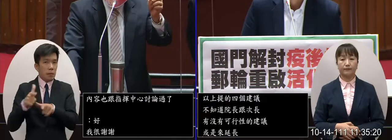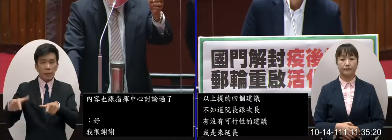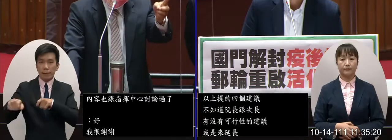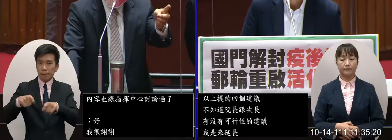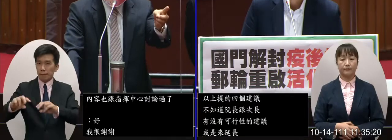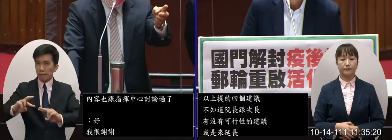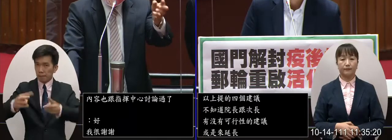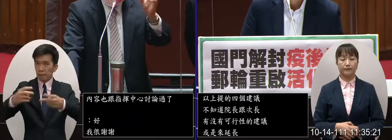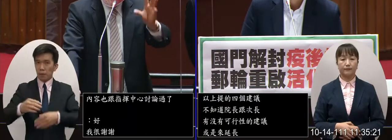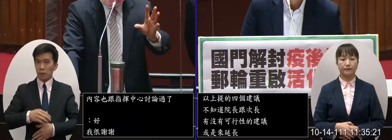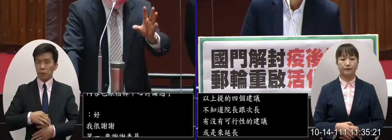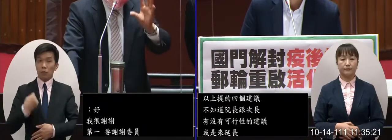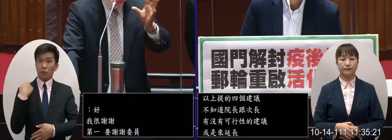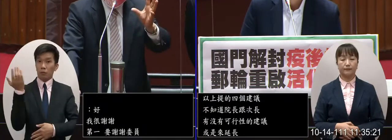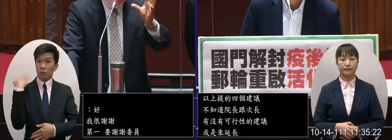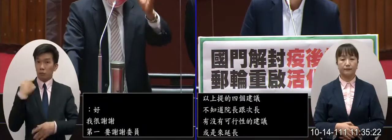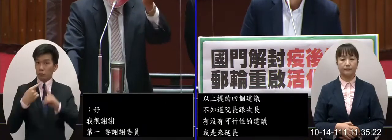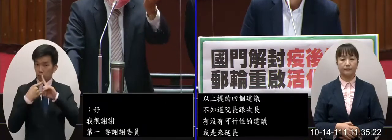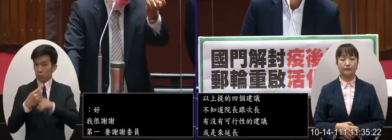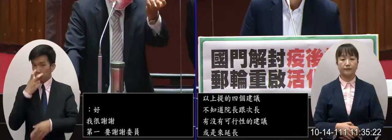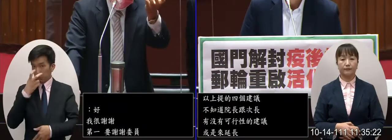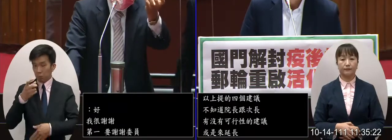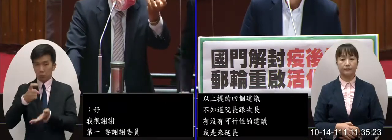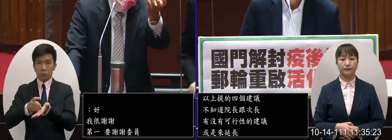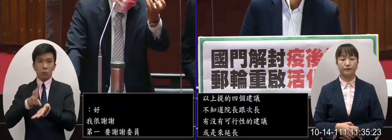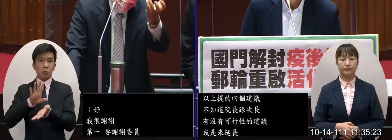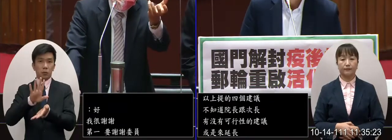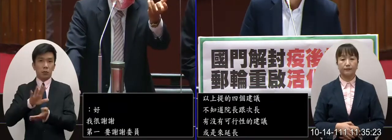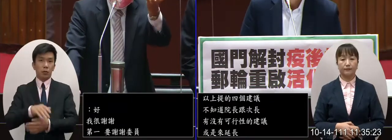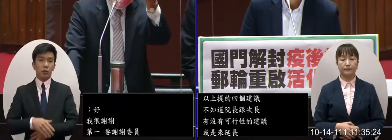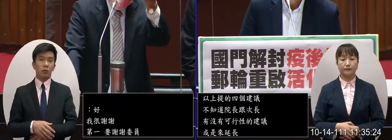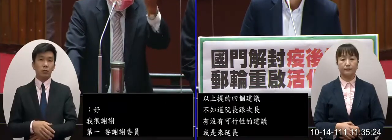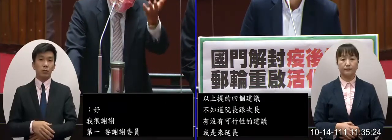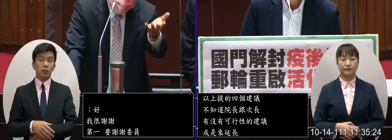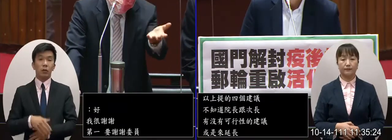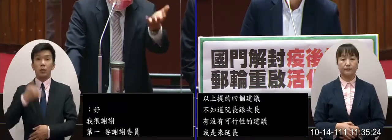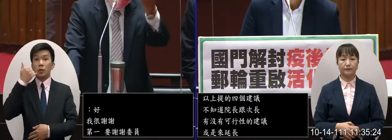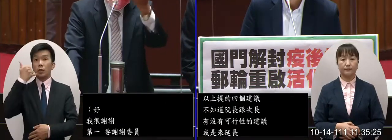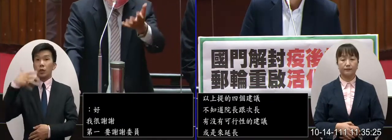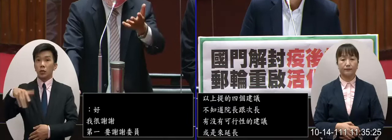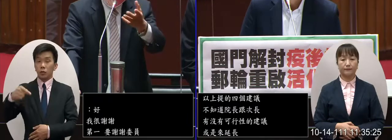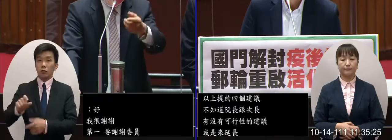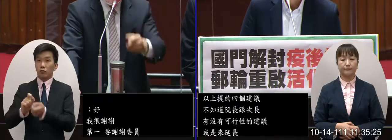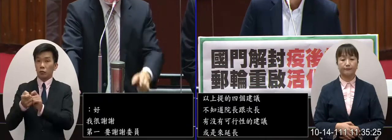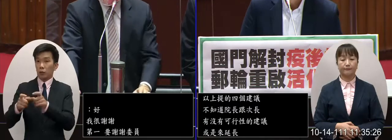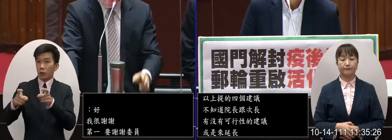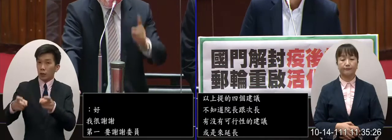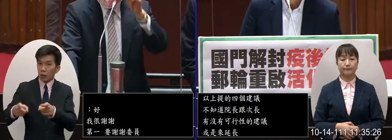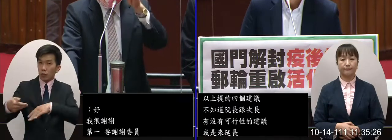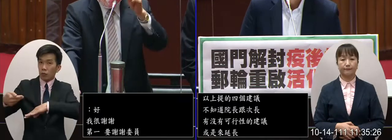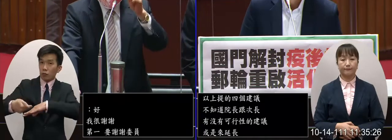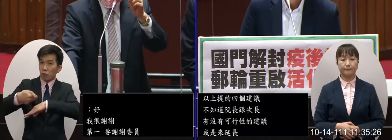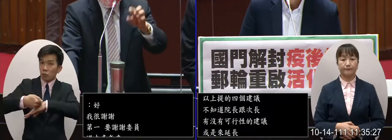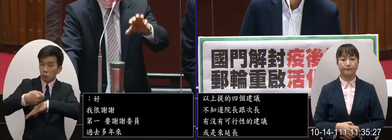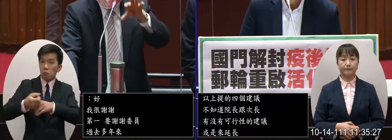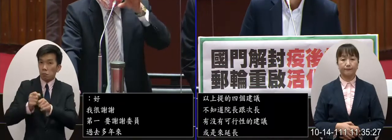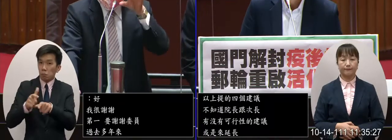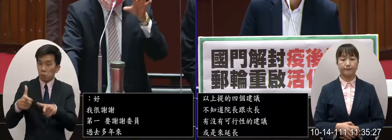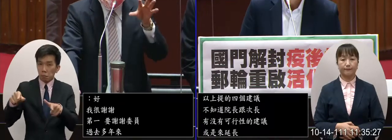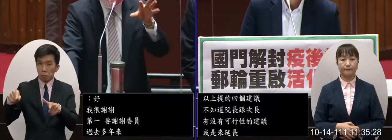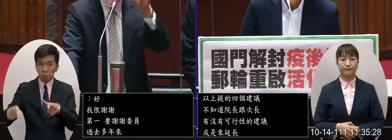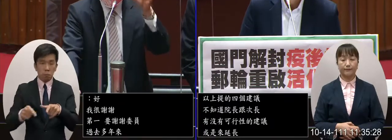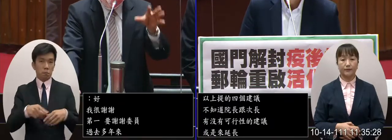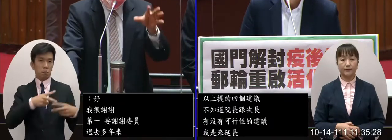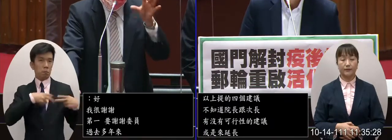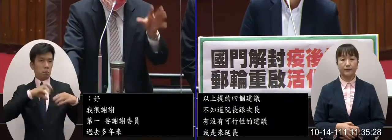設我多次去看那個基隆這個物輪碼頭各方面實在在蔡總統指示